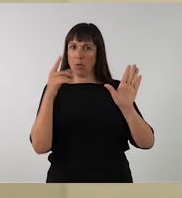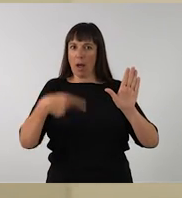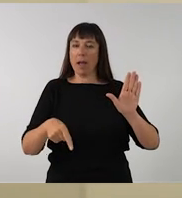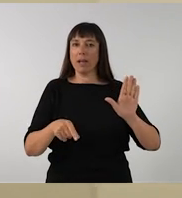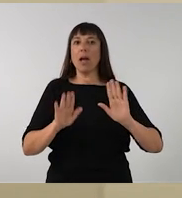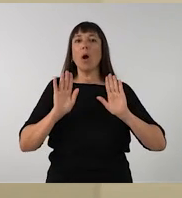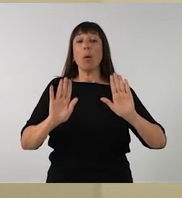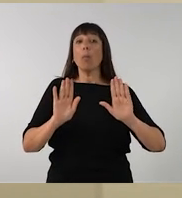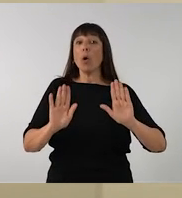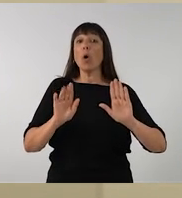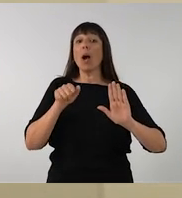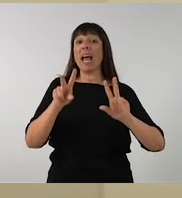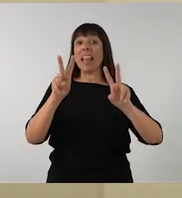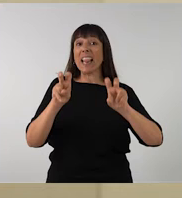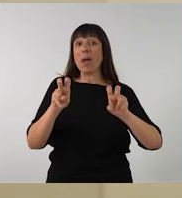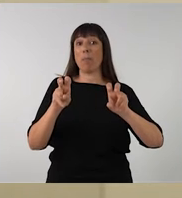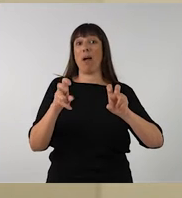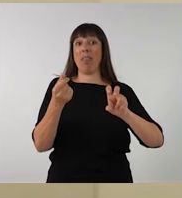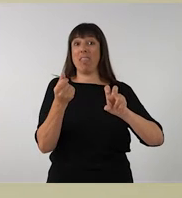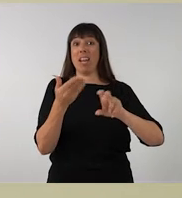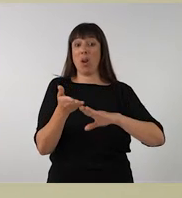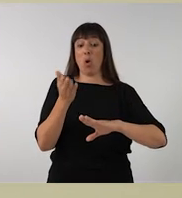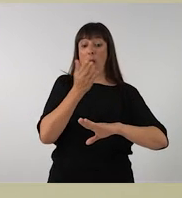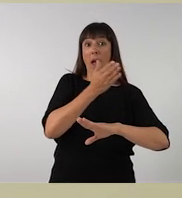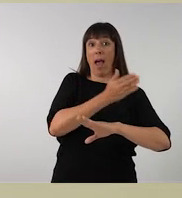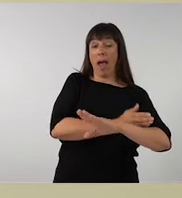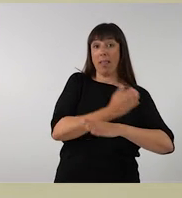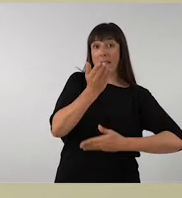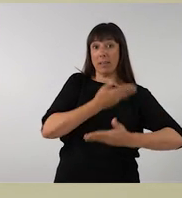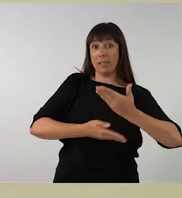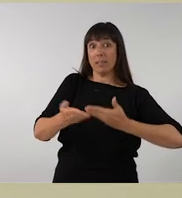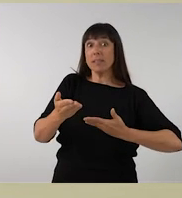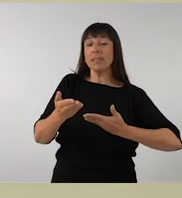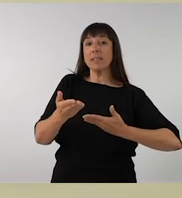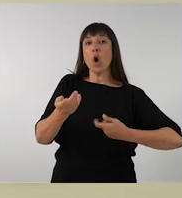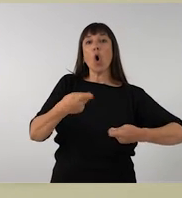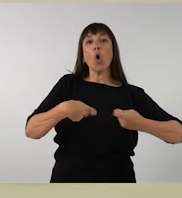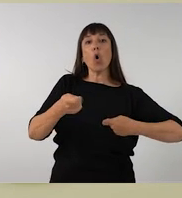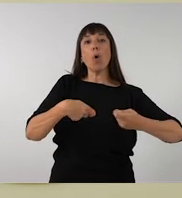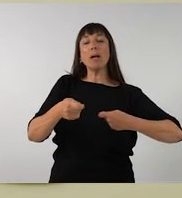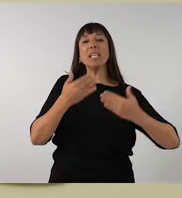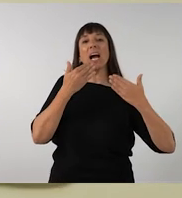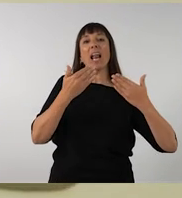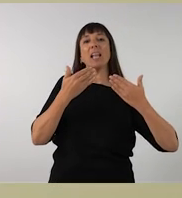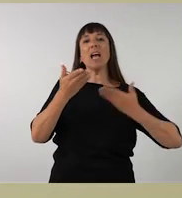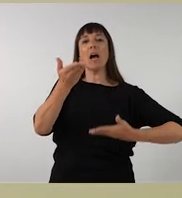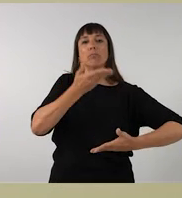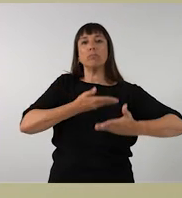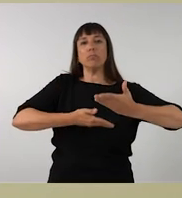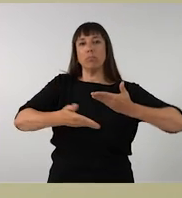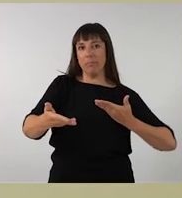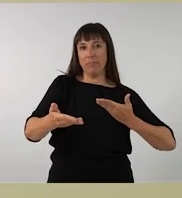valor. Abans de l'intercanvi a través dels diners, el